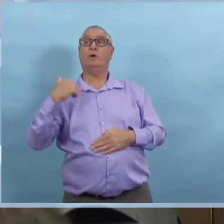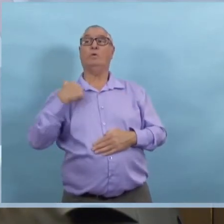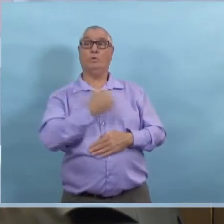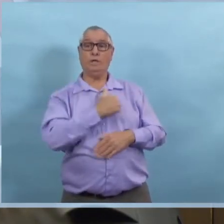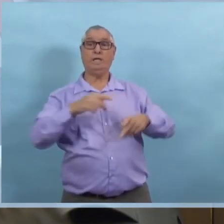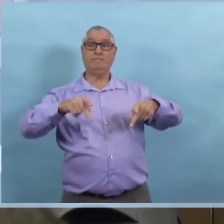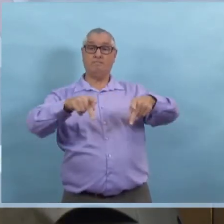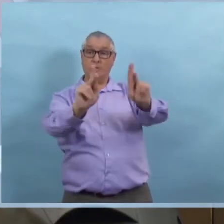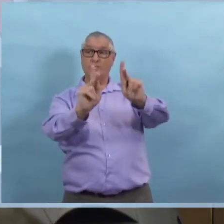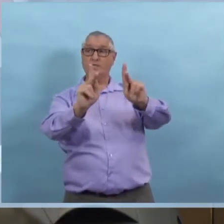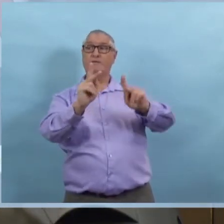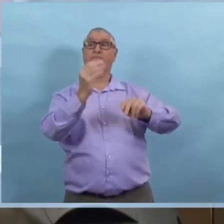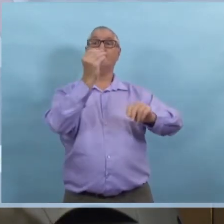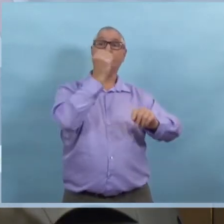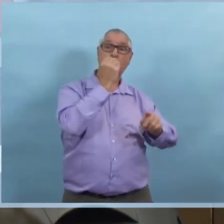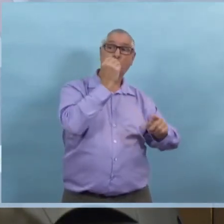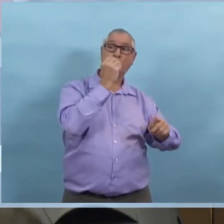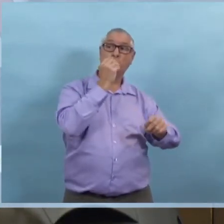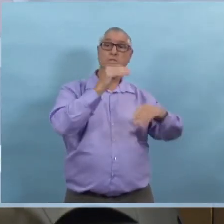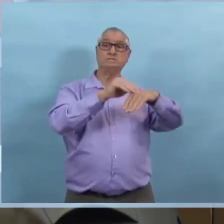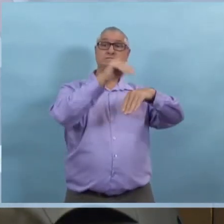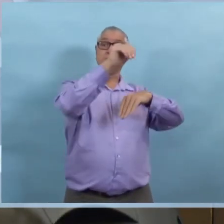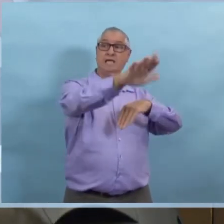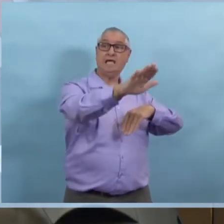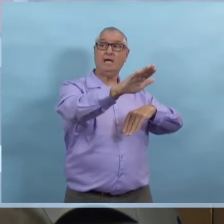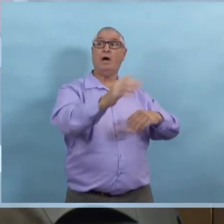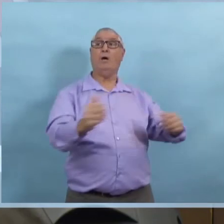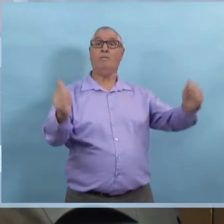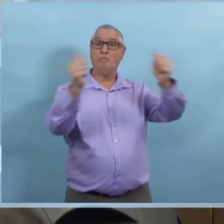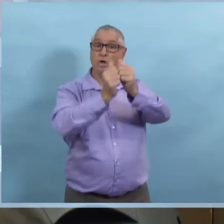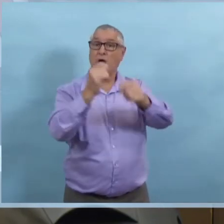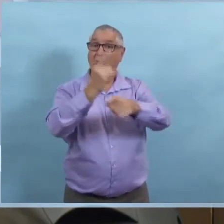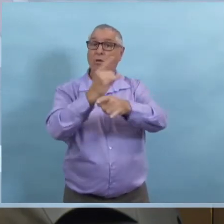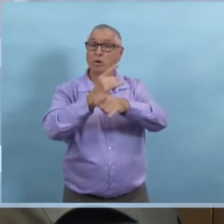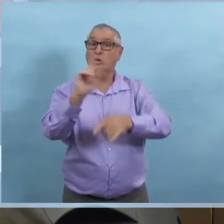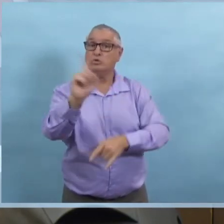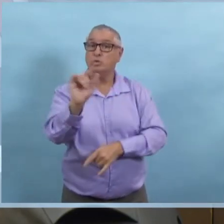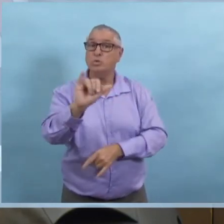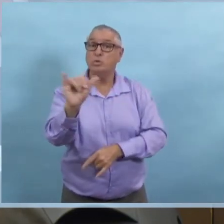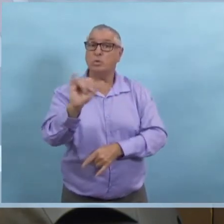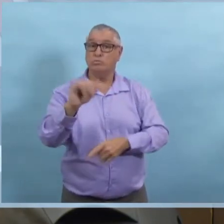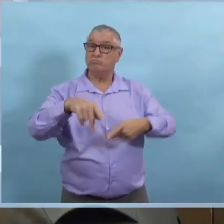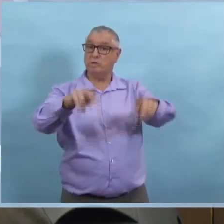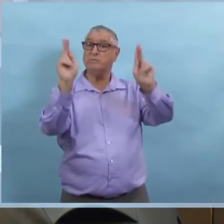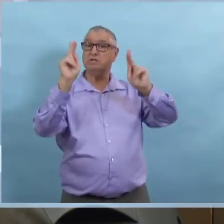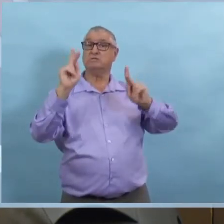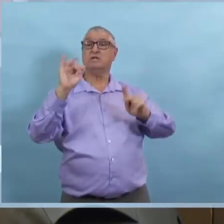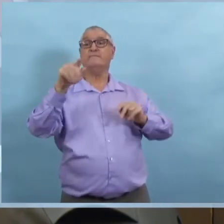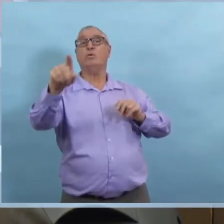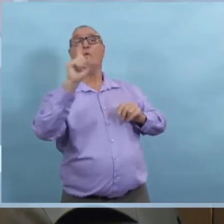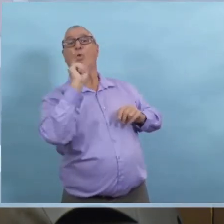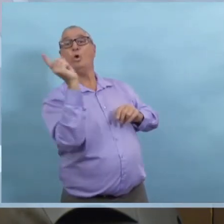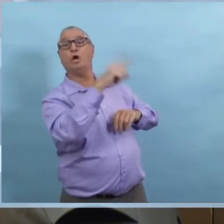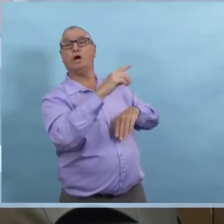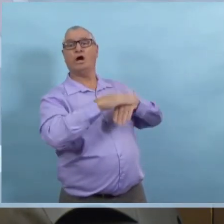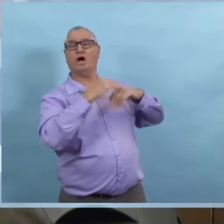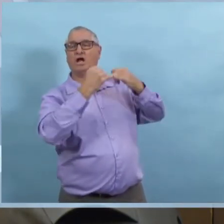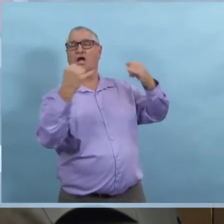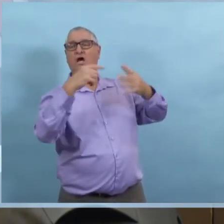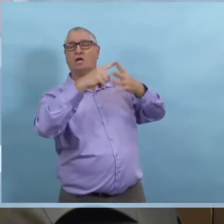qu'il y a des mesures qui avaient déjà été mises en place et qui permettaient de livrer de l'alcool avec les repas pour les restaurants qui servent des plats à emporter. Alors,